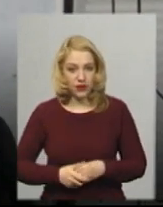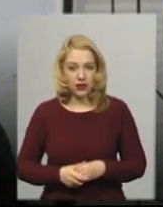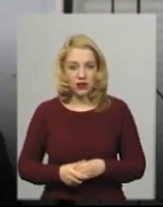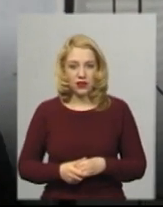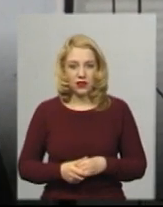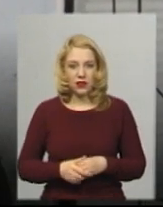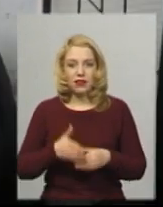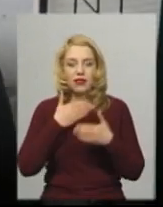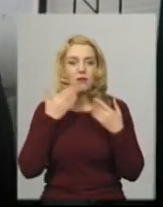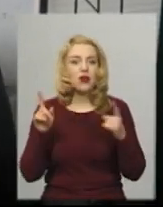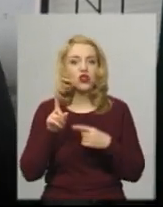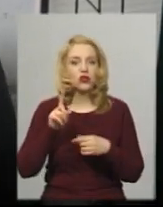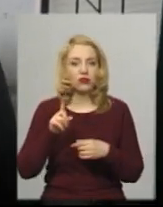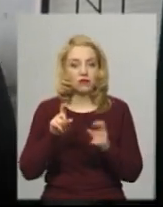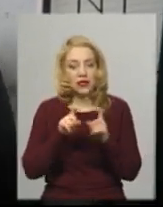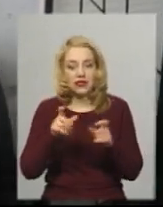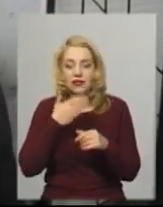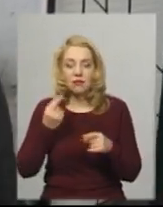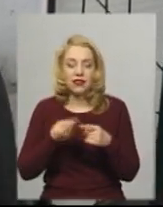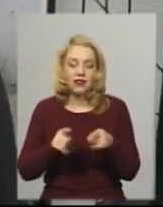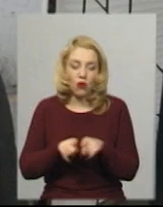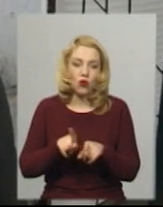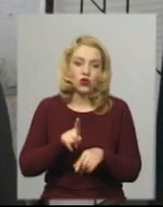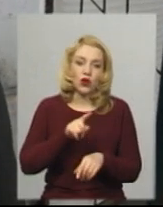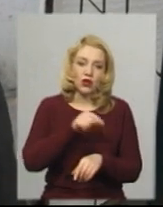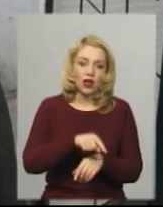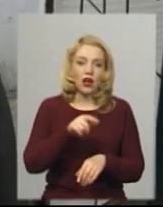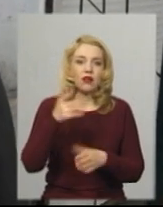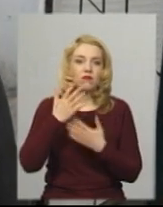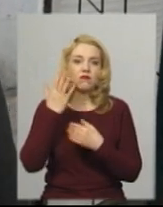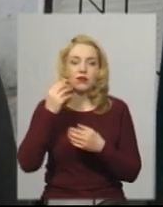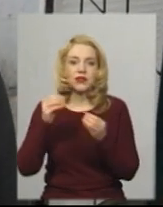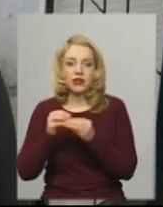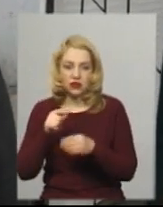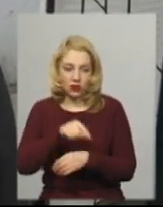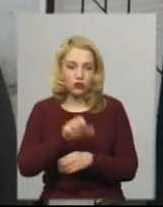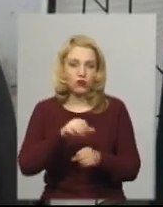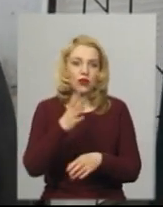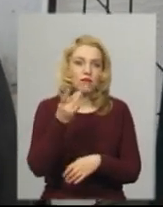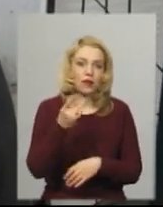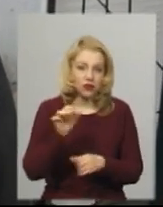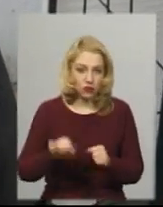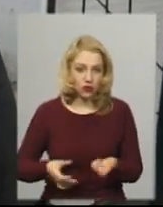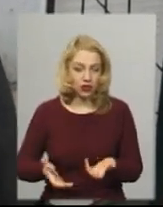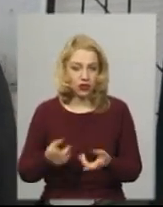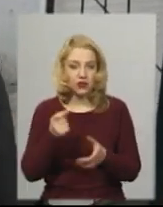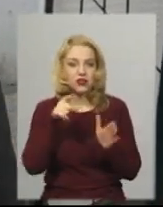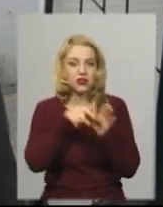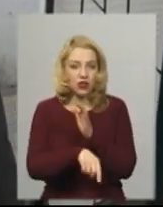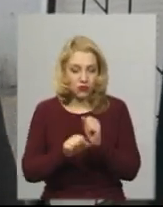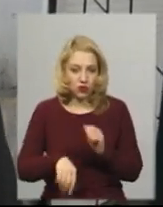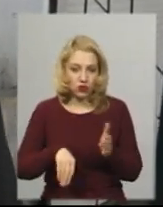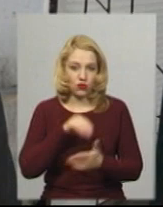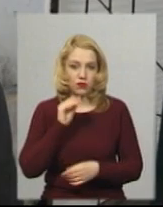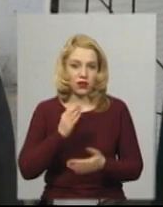того, що тут. Уйомука по 10, а тут повинно по 5. І ще дешевше подносимо. Та саме